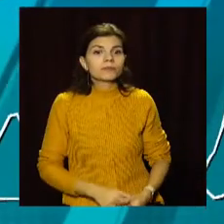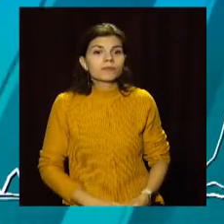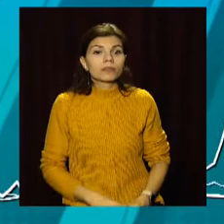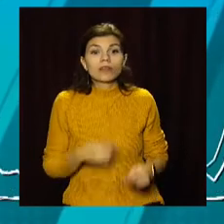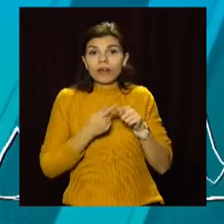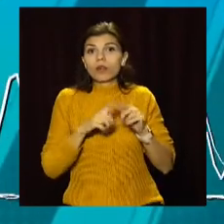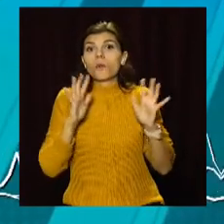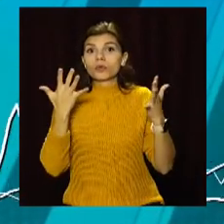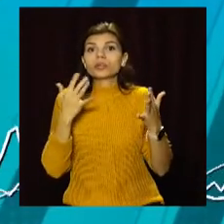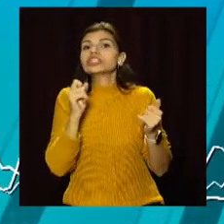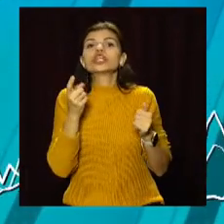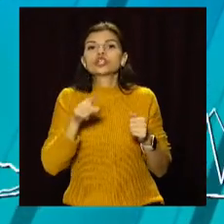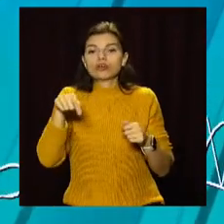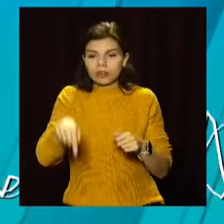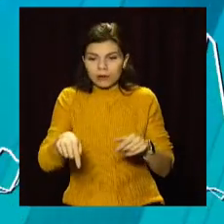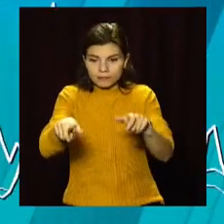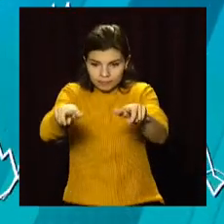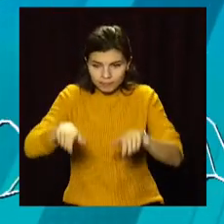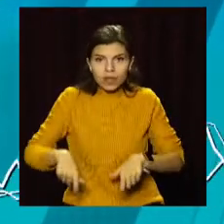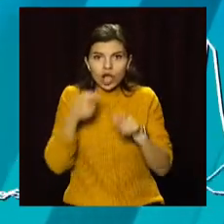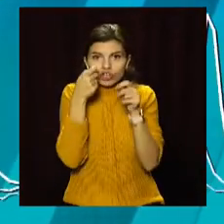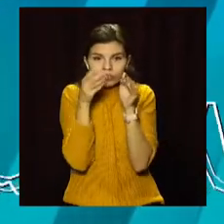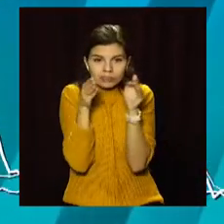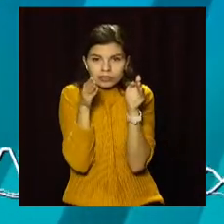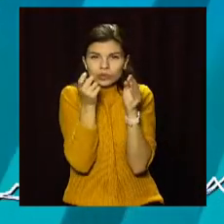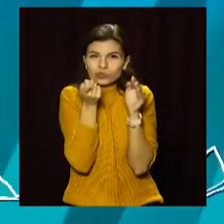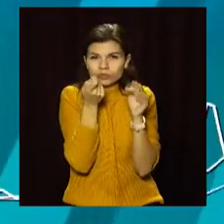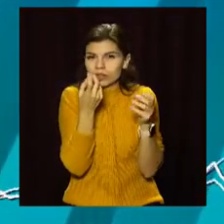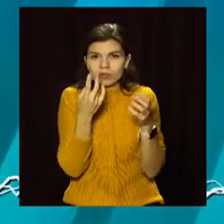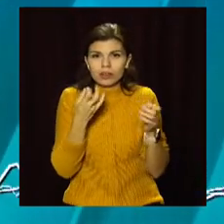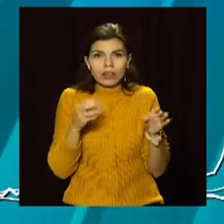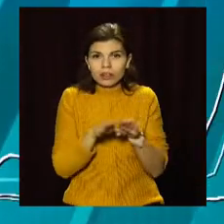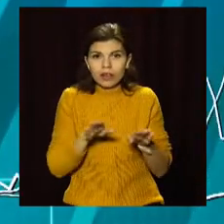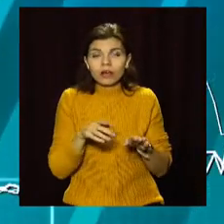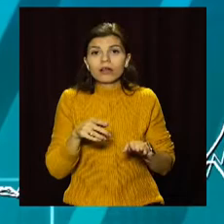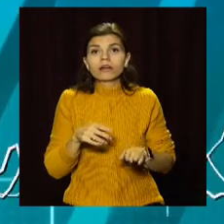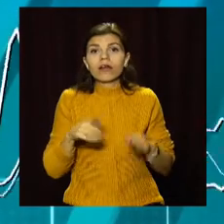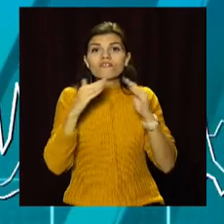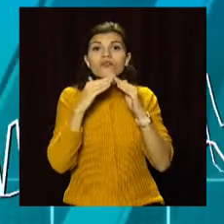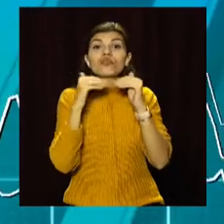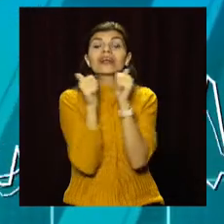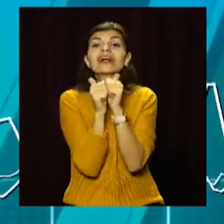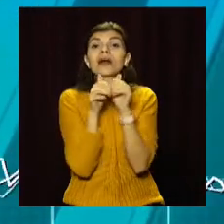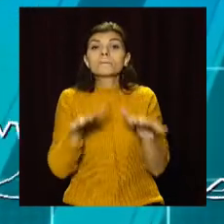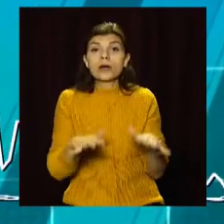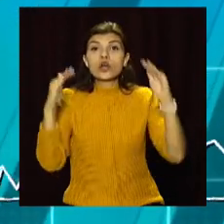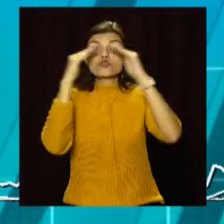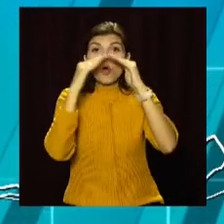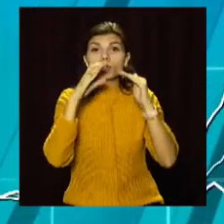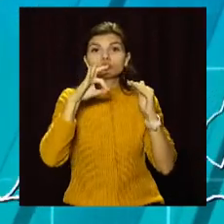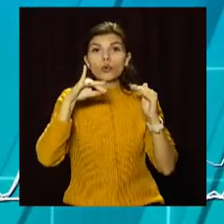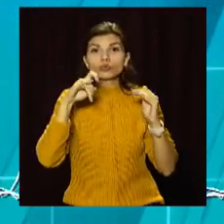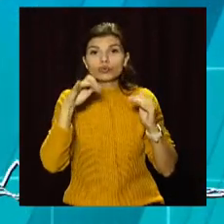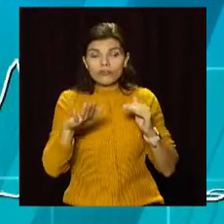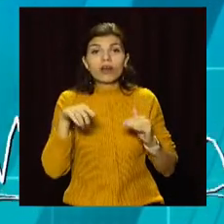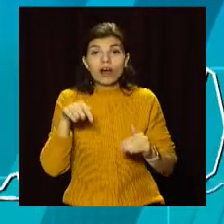Відбувається за счет швидень рельсового пути на кривой, в якій погибає цей Дом Союзів. Цей участок у нас в планах по